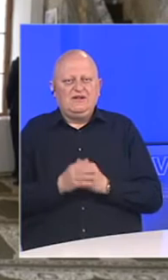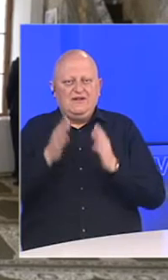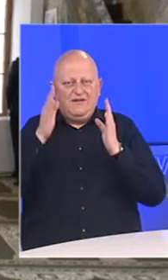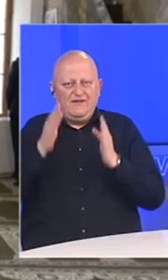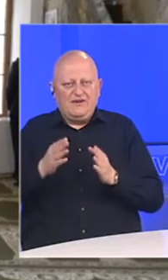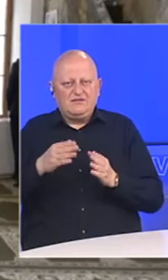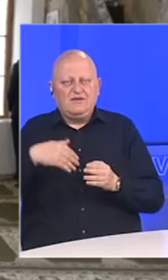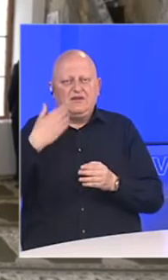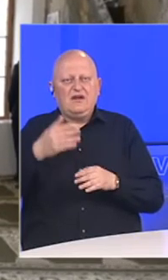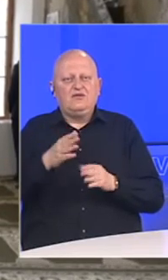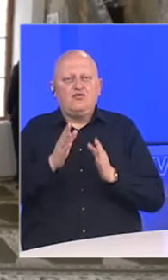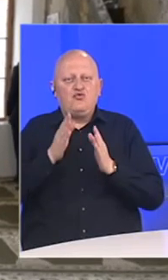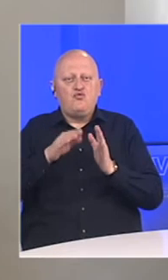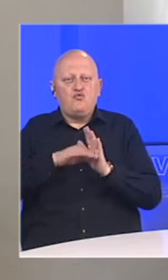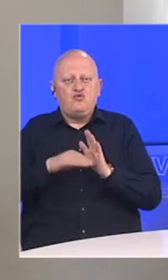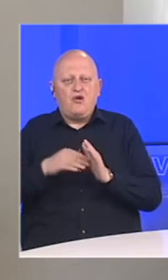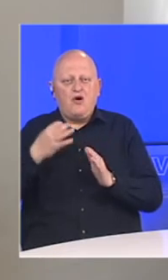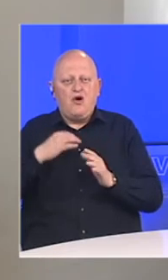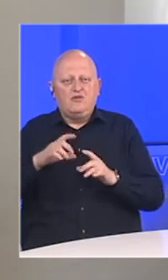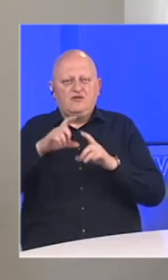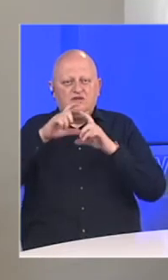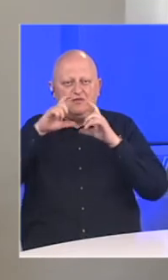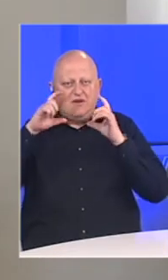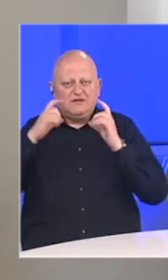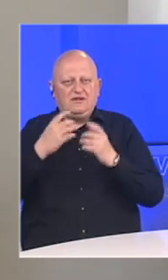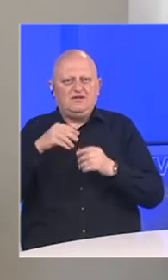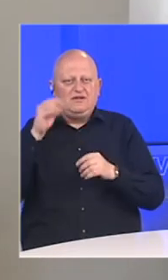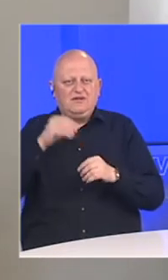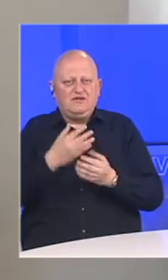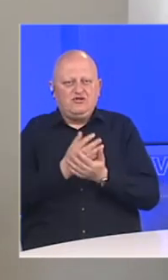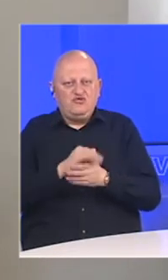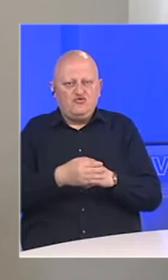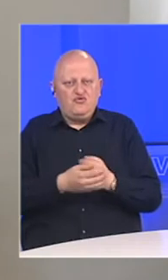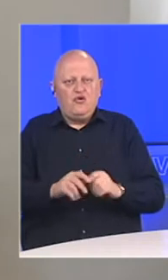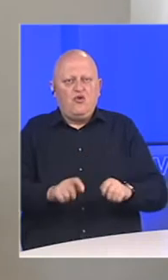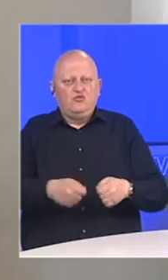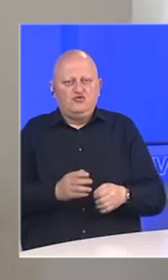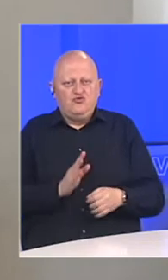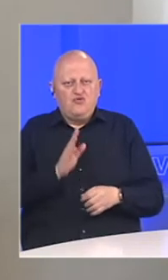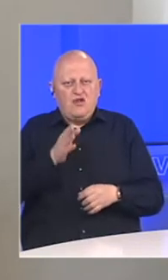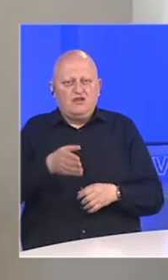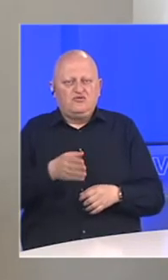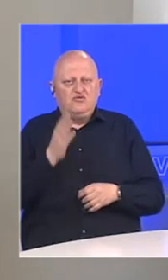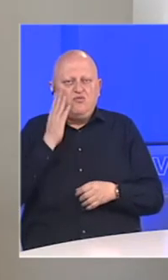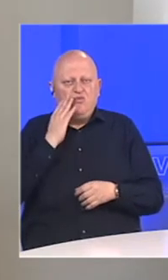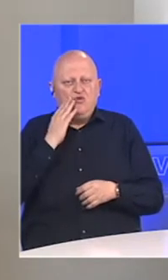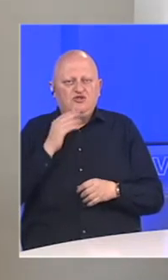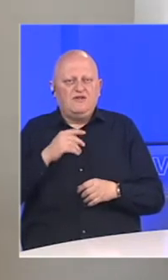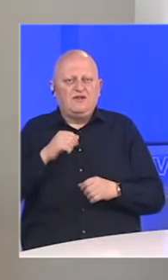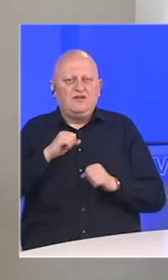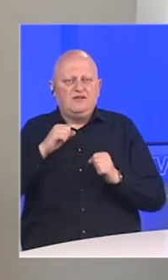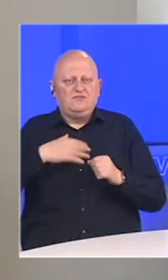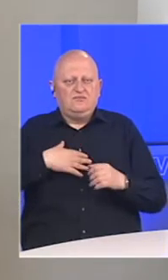Vjernicima su date upute o obaveznom nošenju zaštitne maske, dezinfekcije ruku, obuće pri ulazku, uz